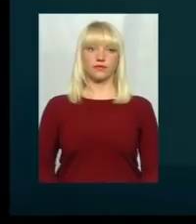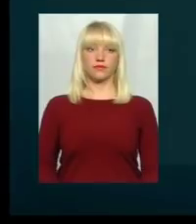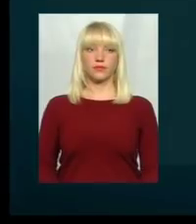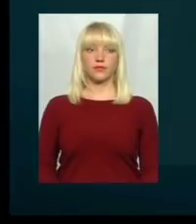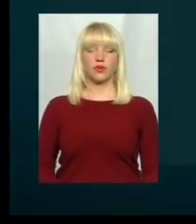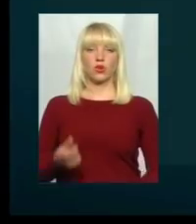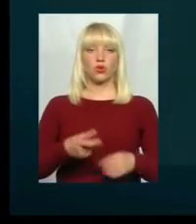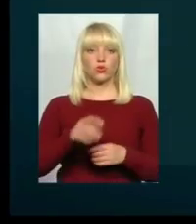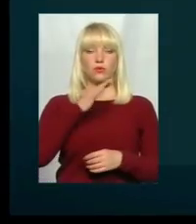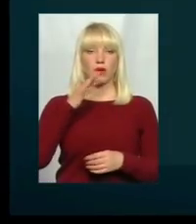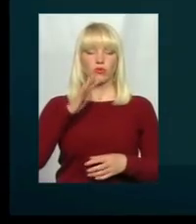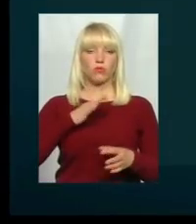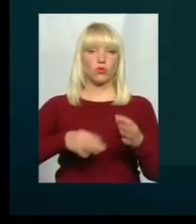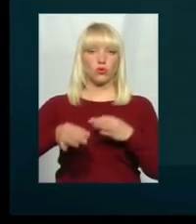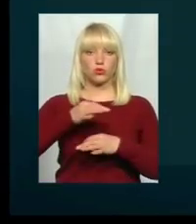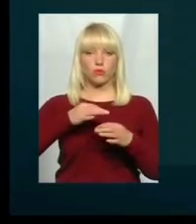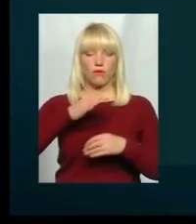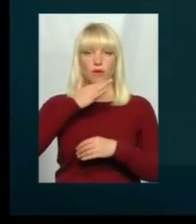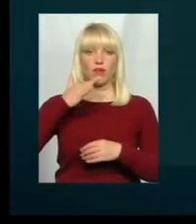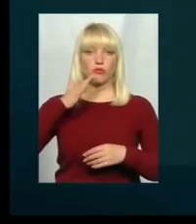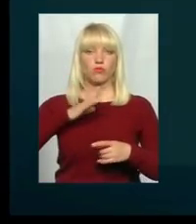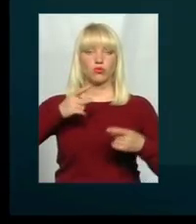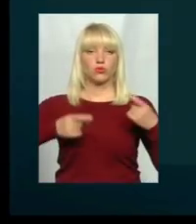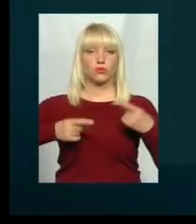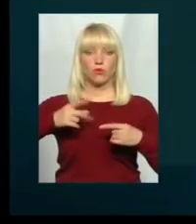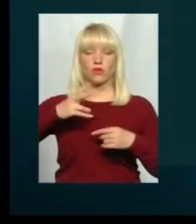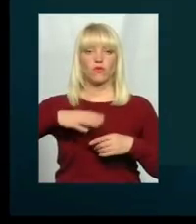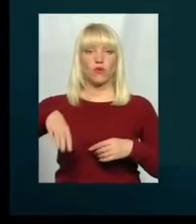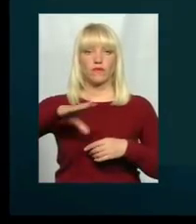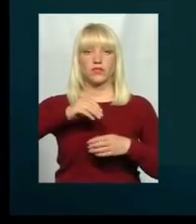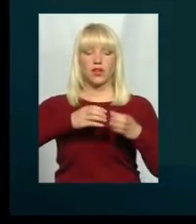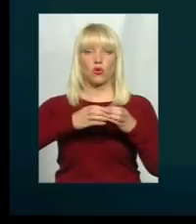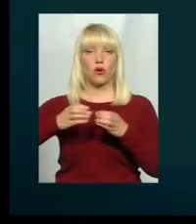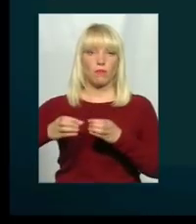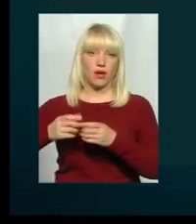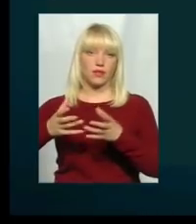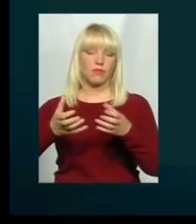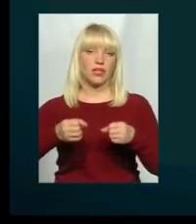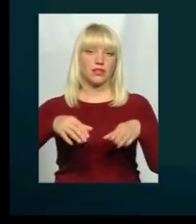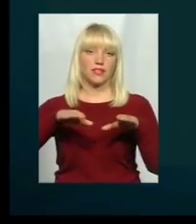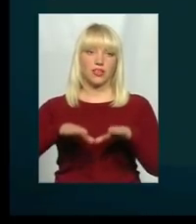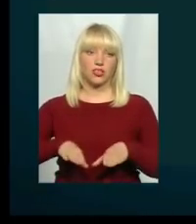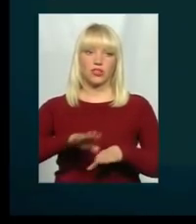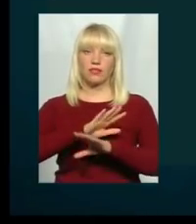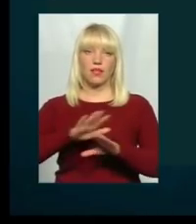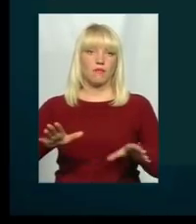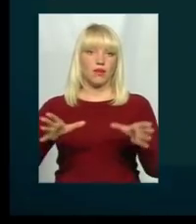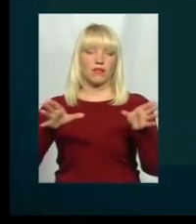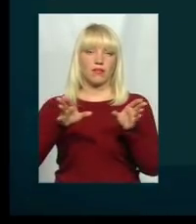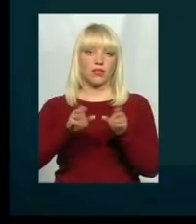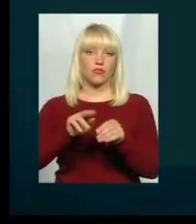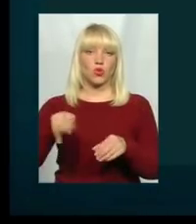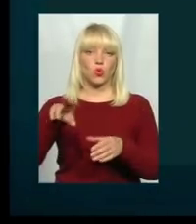Дуже багато було розмов, дуже багато було спорів, але всі громади абсолютно прийняли рішення, не би об'єднувати строністів.